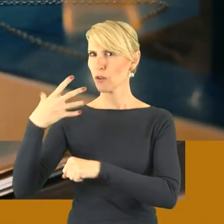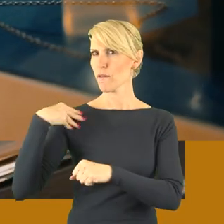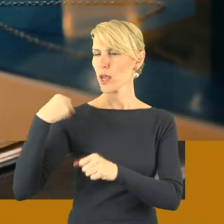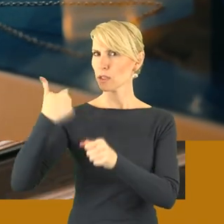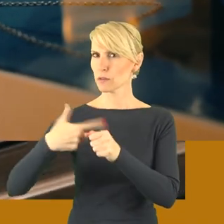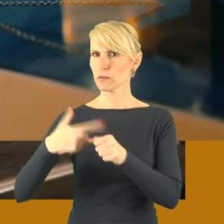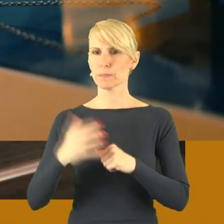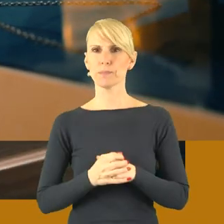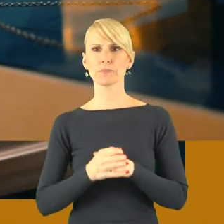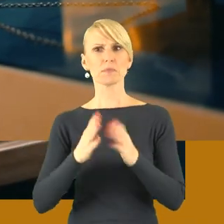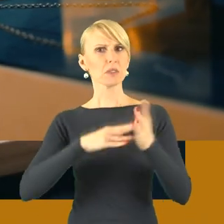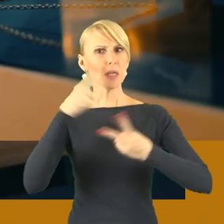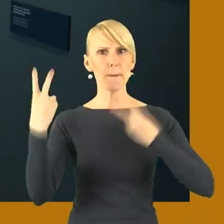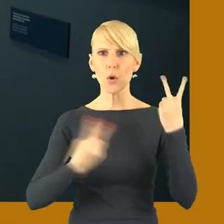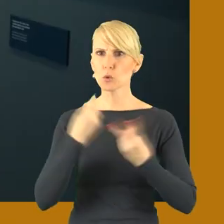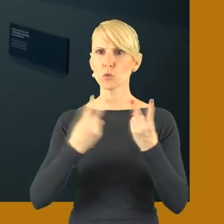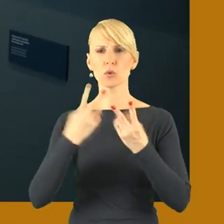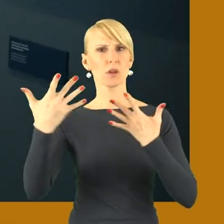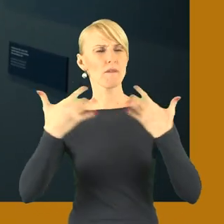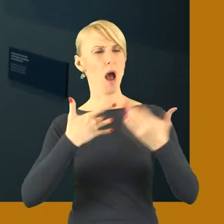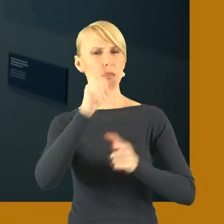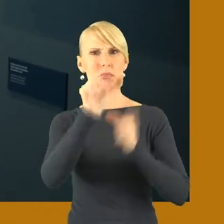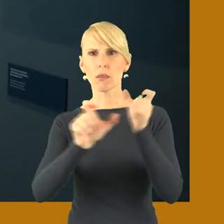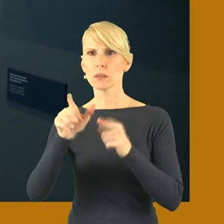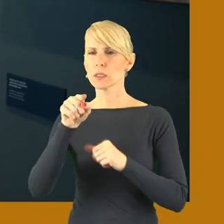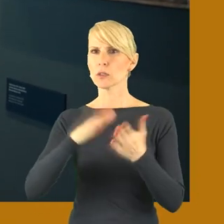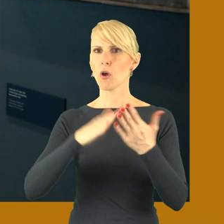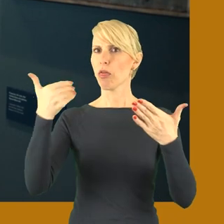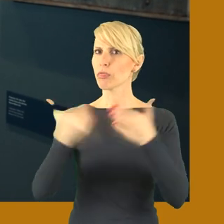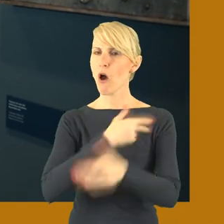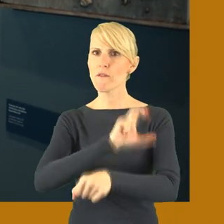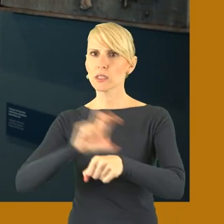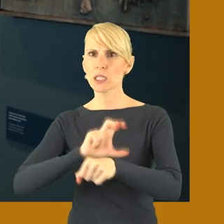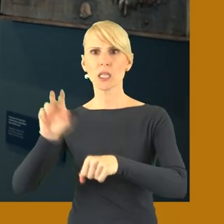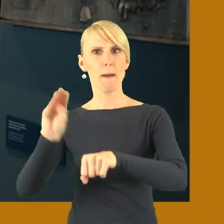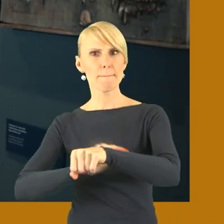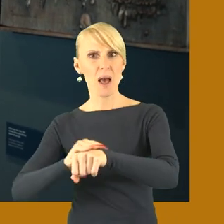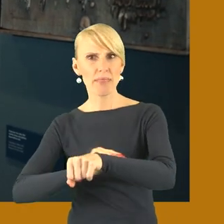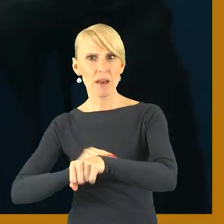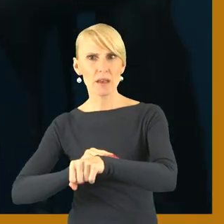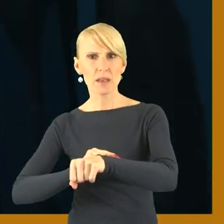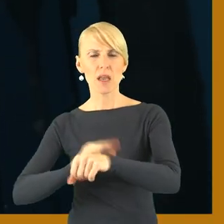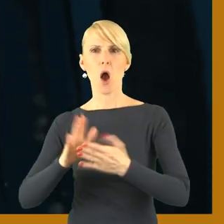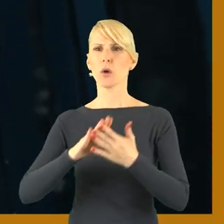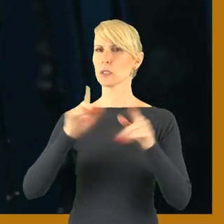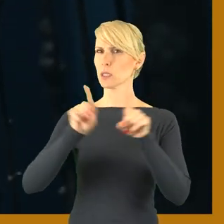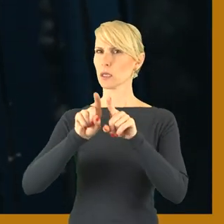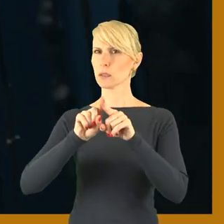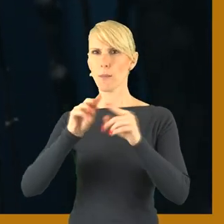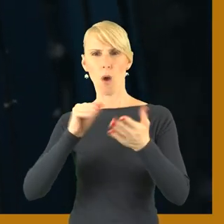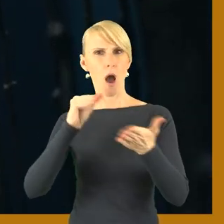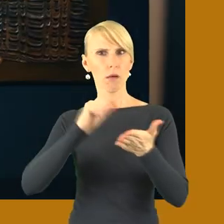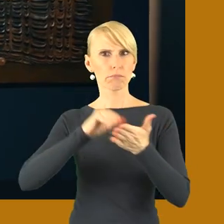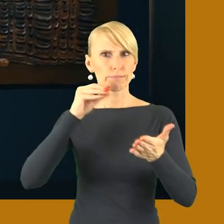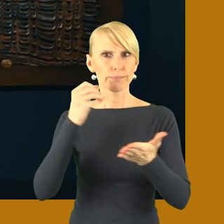Świadczą one o bogactwie poszukiwań artysty wykorzystujących stare i nowe technologie oraz materiały, a